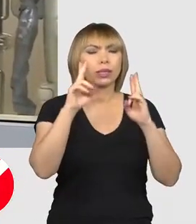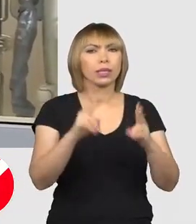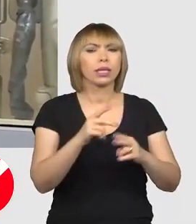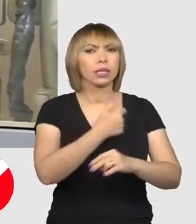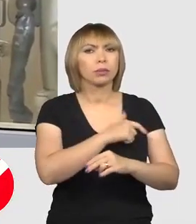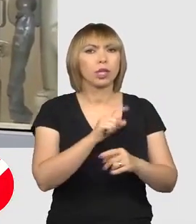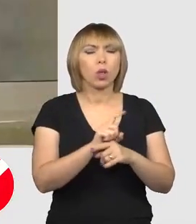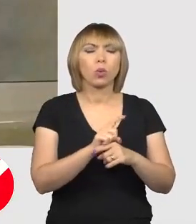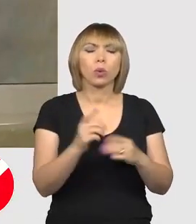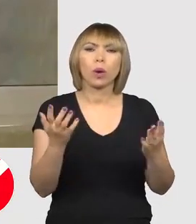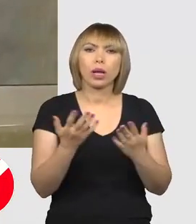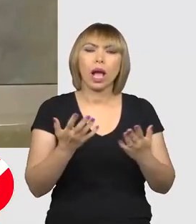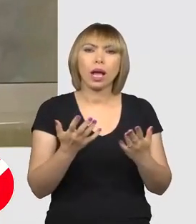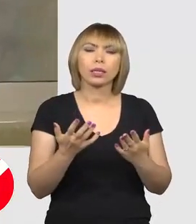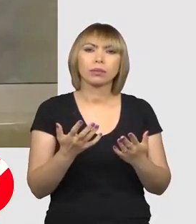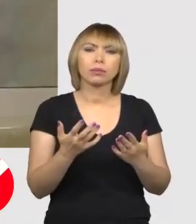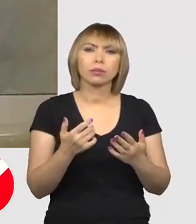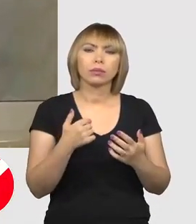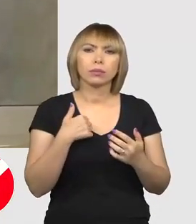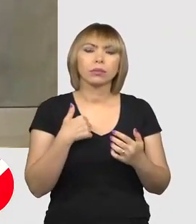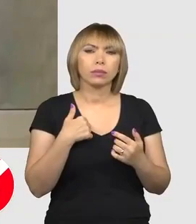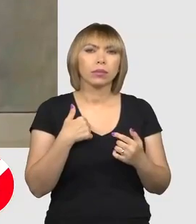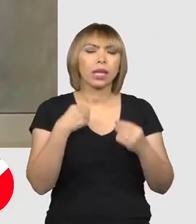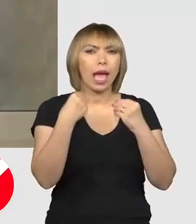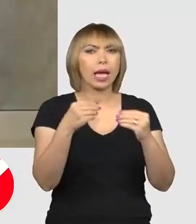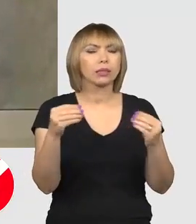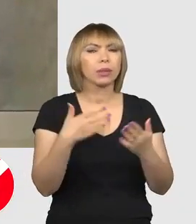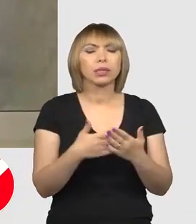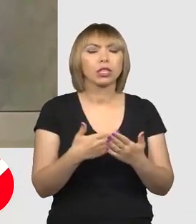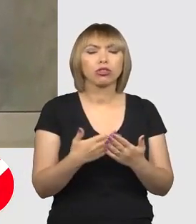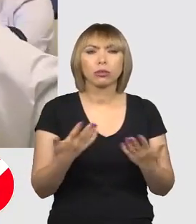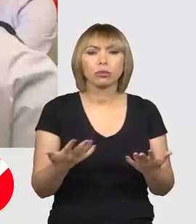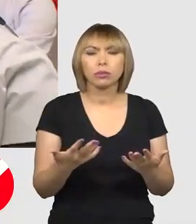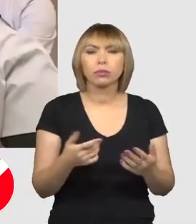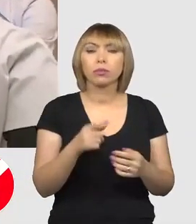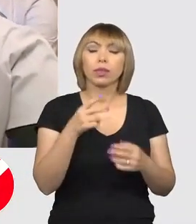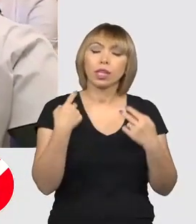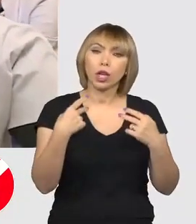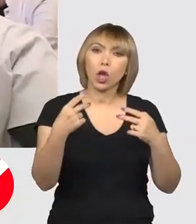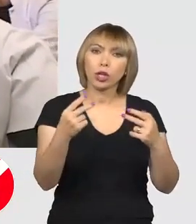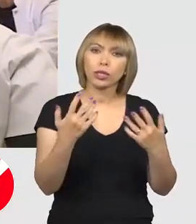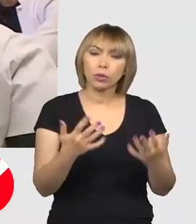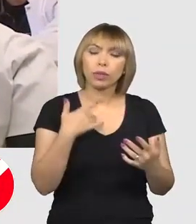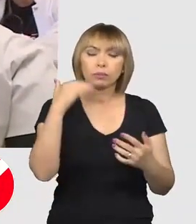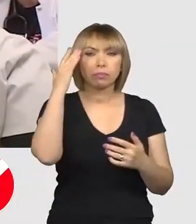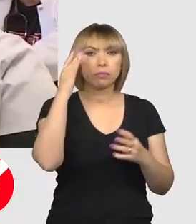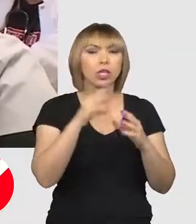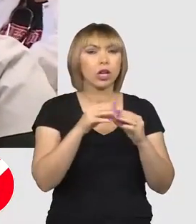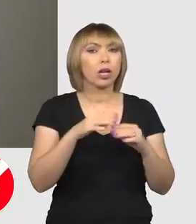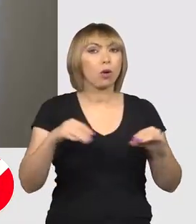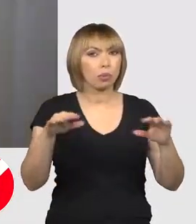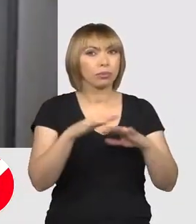spitale, care lucru care nu ni s-a explicat de ce. Deci, în continuare, îngrijorarea rămâne